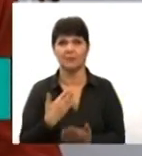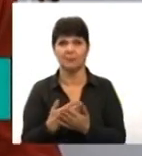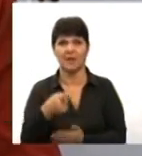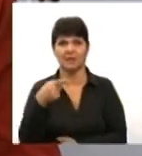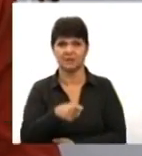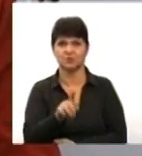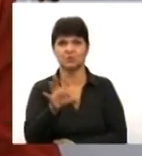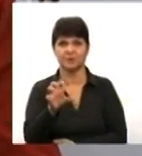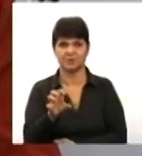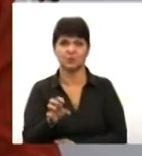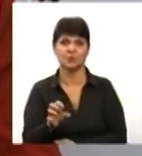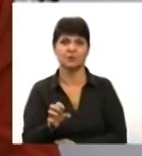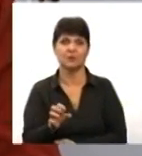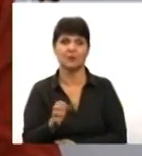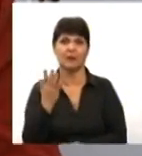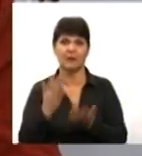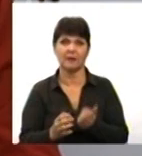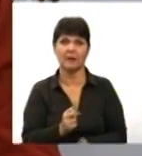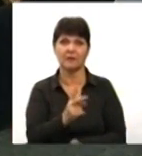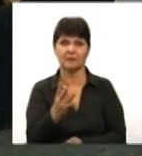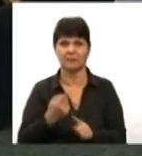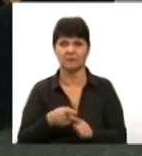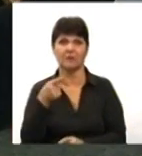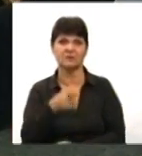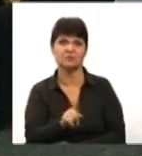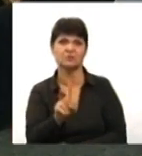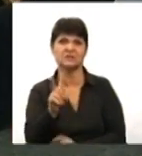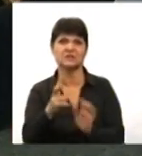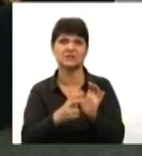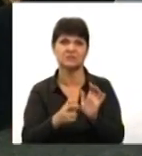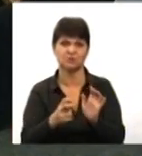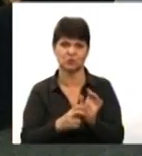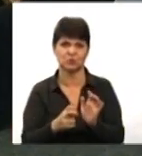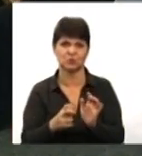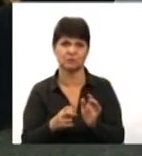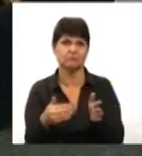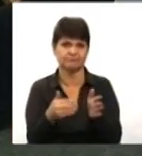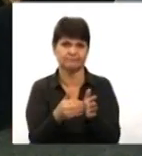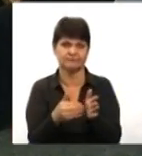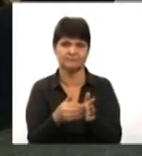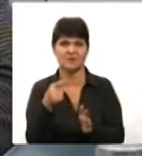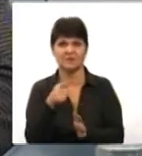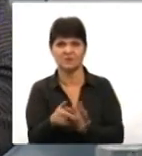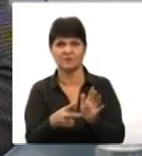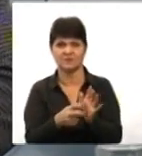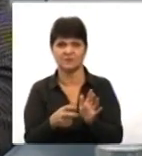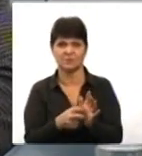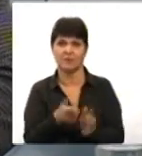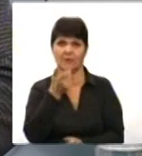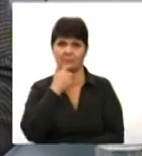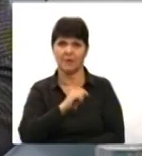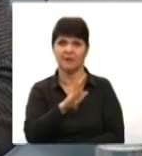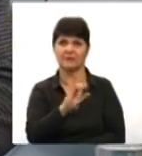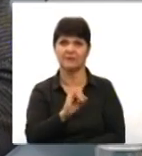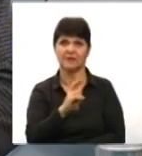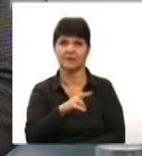Якщо це як закупка декількох штук, то це 1700 гривень. В межах 1700-1800 гривень. Пане Вікторе, почули, півтори